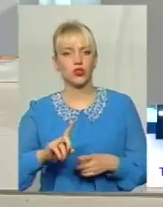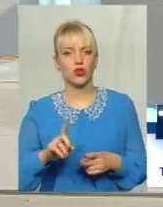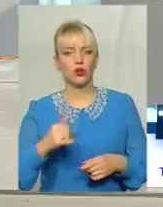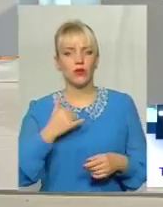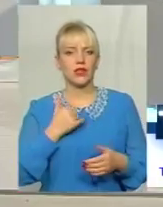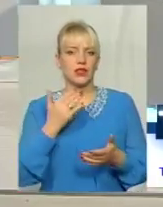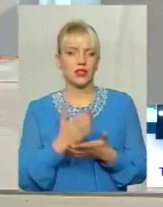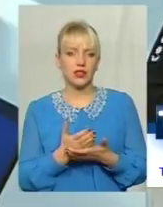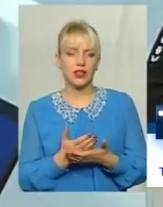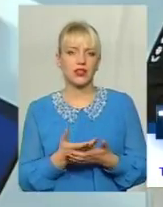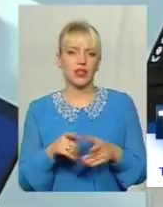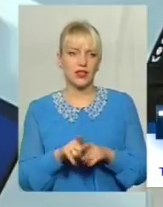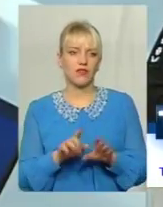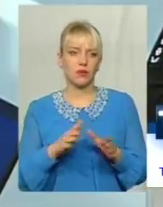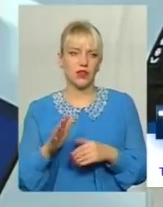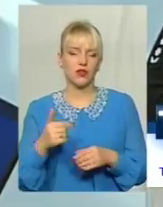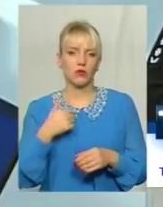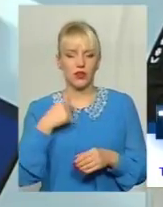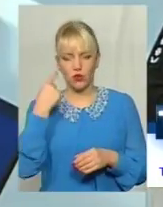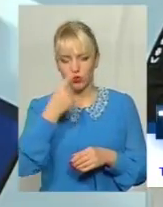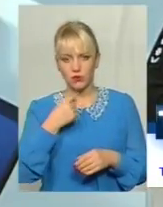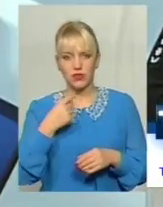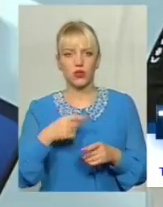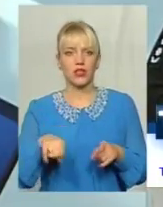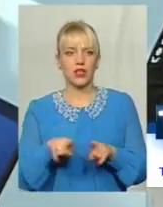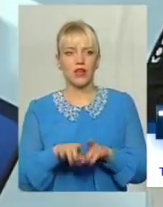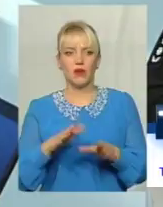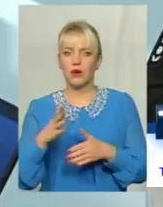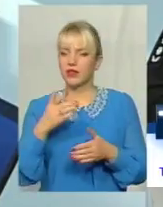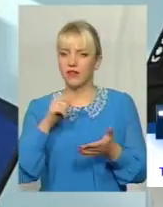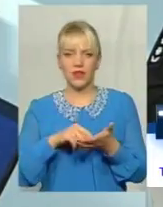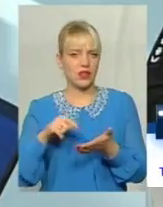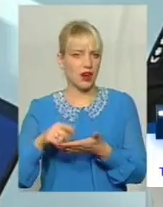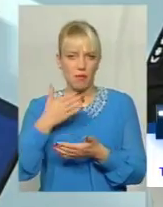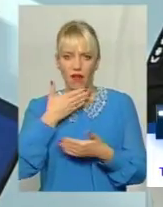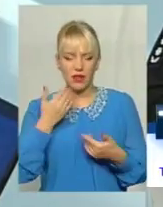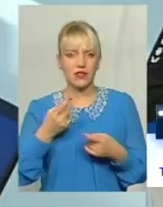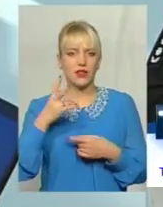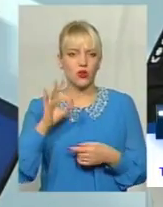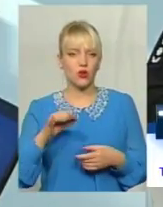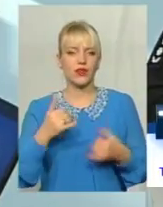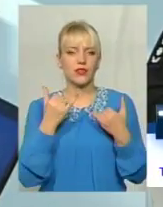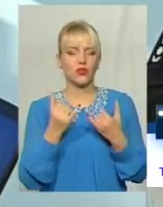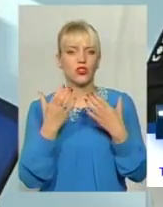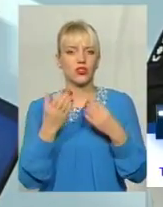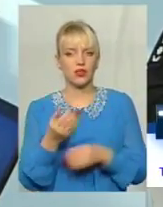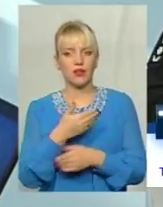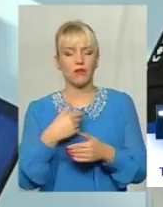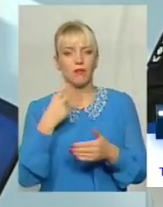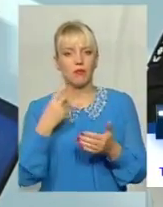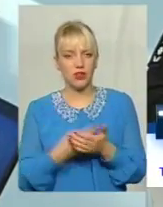звичайно, напевно, такі випадки є В мене особисто таких не траплялося Разом з тим, бачимо, що на сьогоднішній день